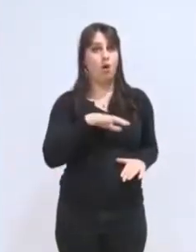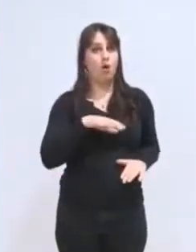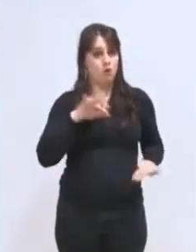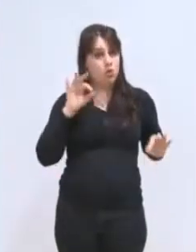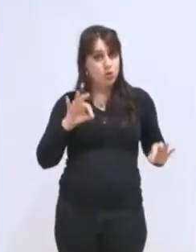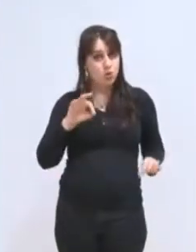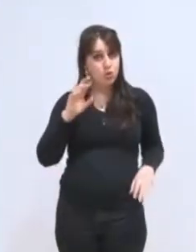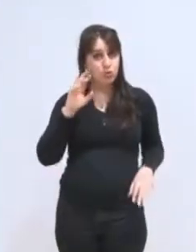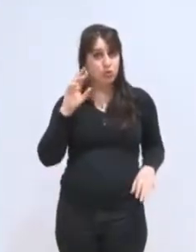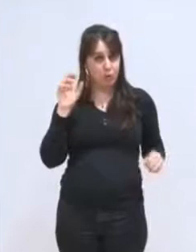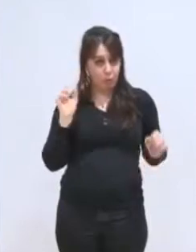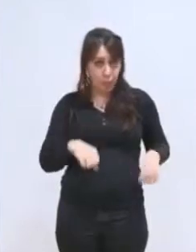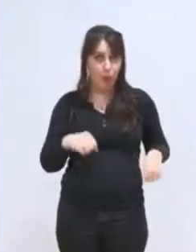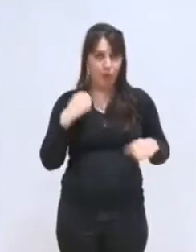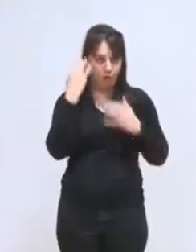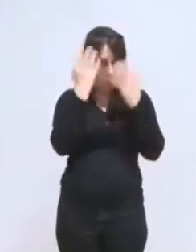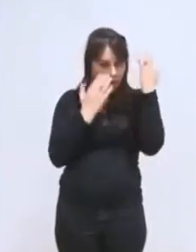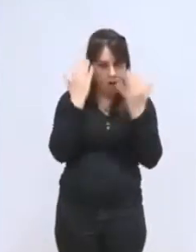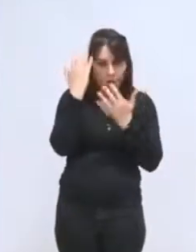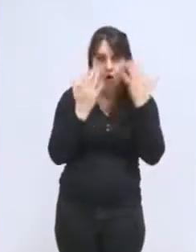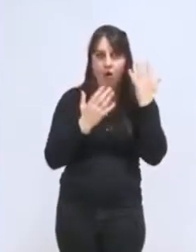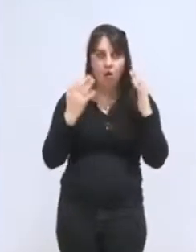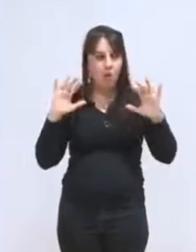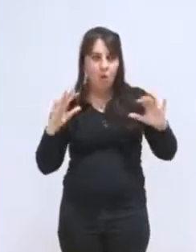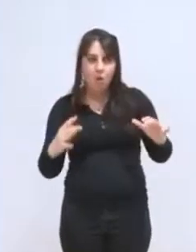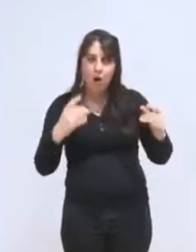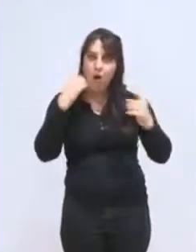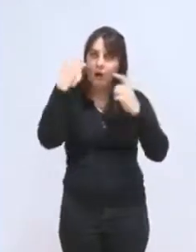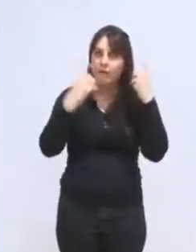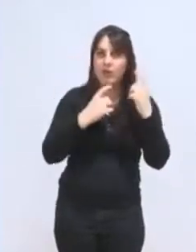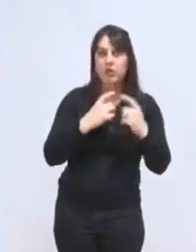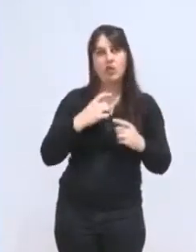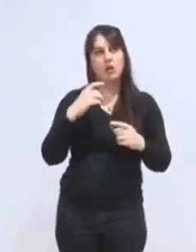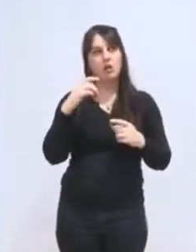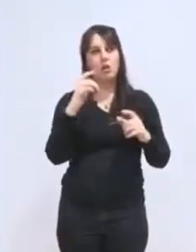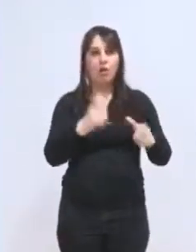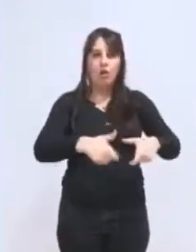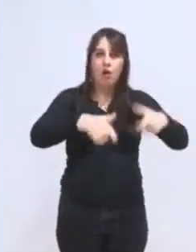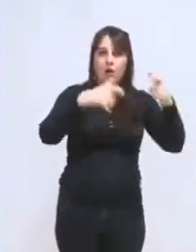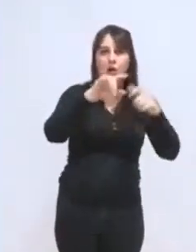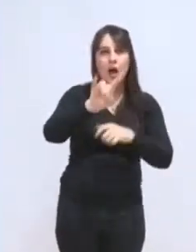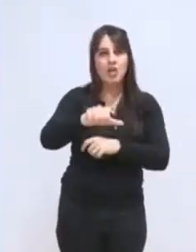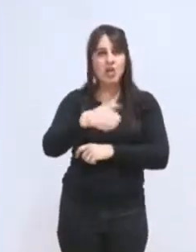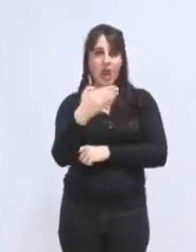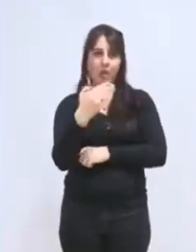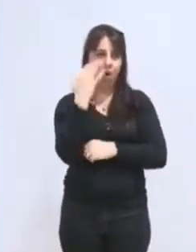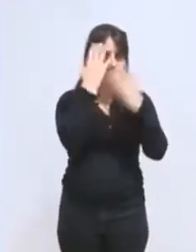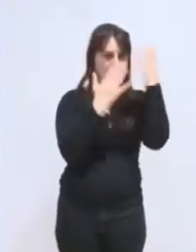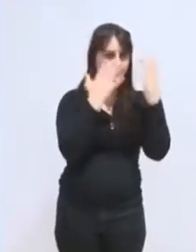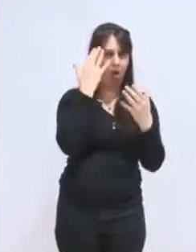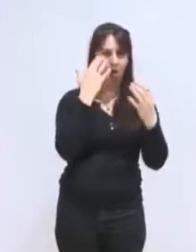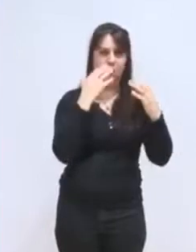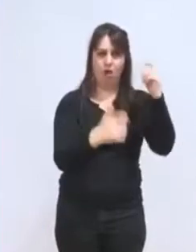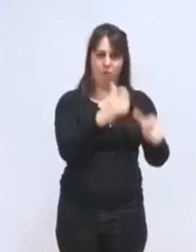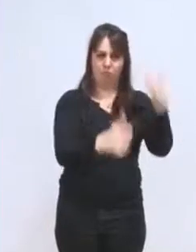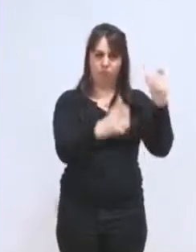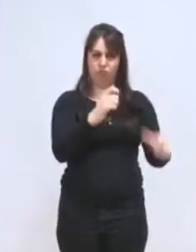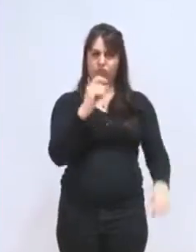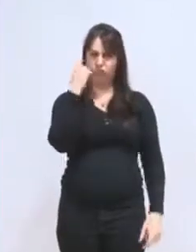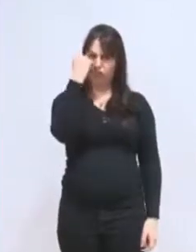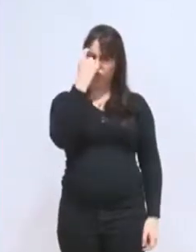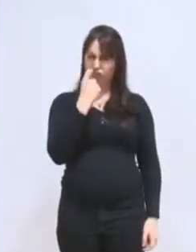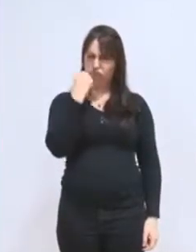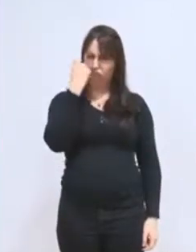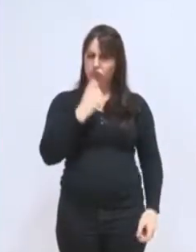'inquiètent de l'évolution des dispositifs d'aide sur le logement social, c'est une drôle de décision. Vous avez aussi